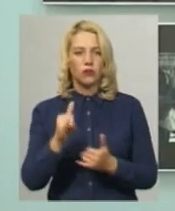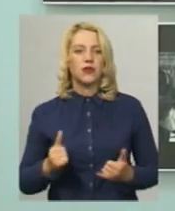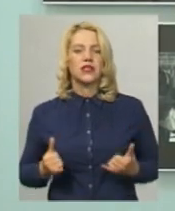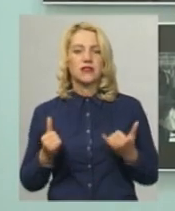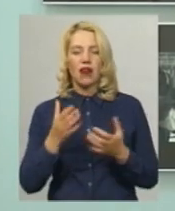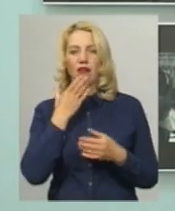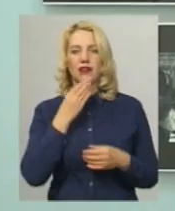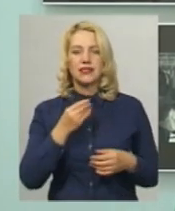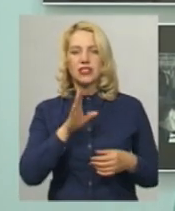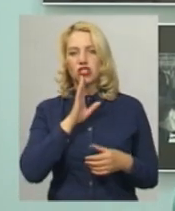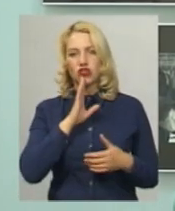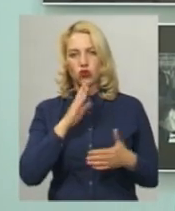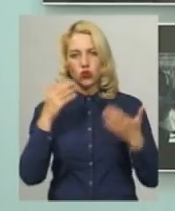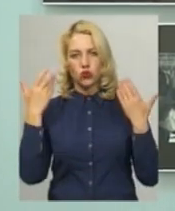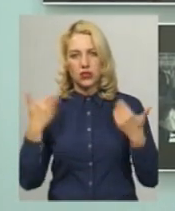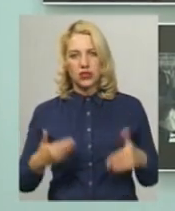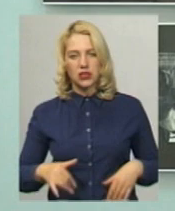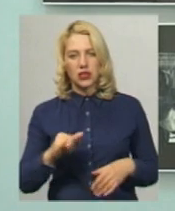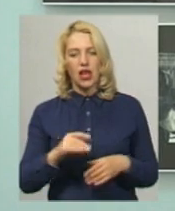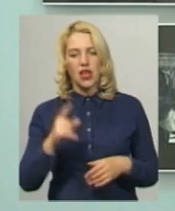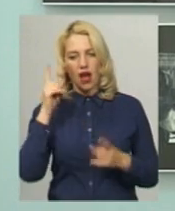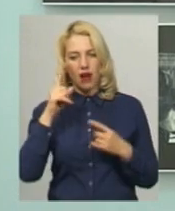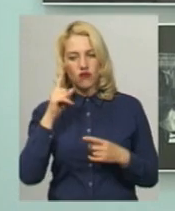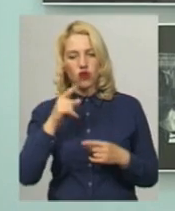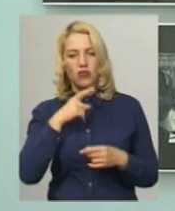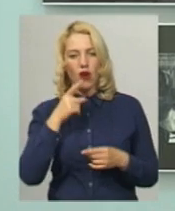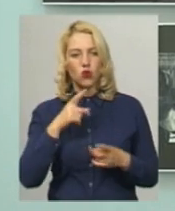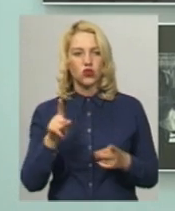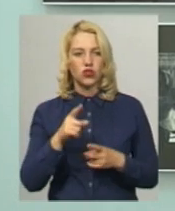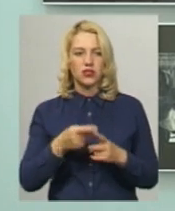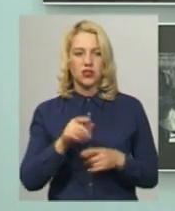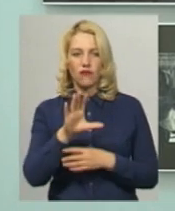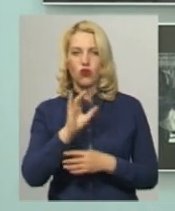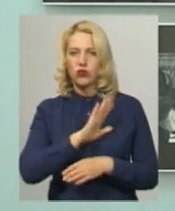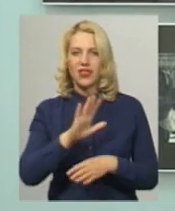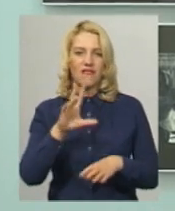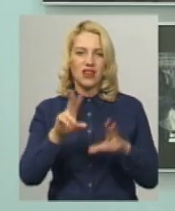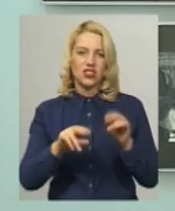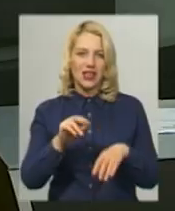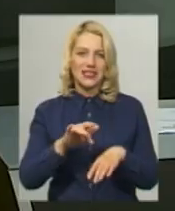красі жіночого тіла. І автор наголошує, що ці фото він не вважає еротикою.